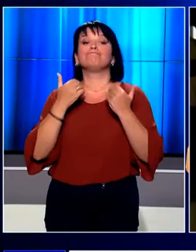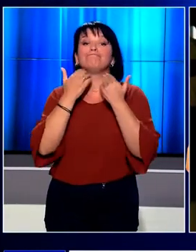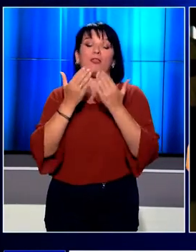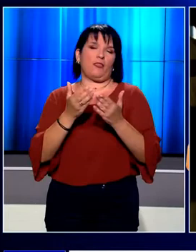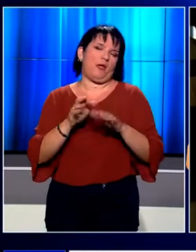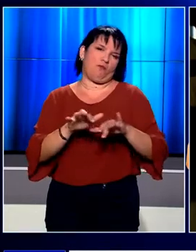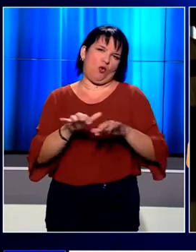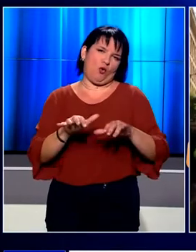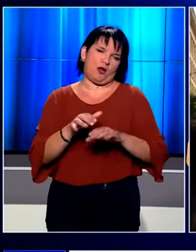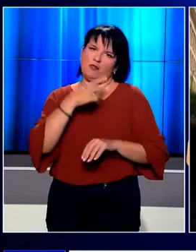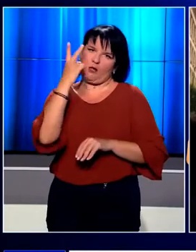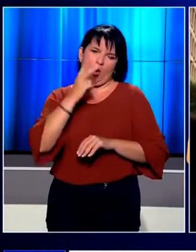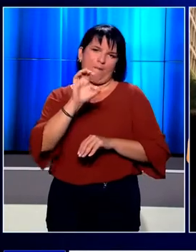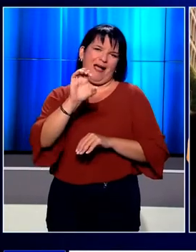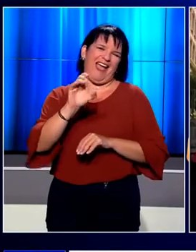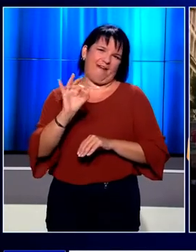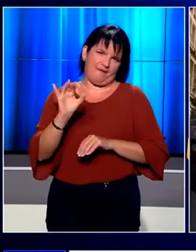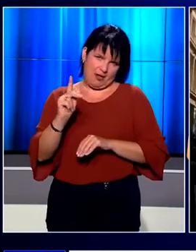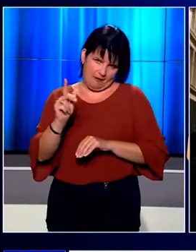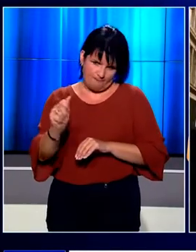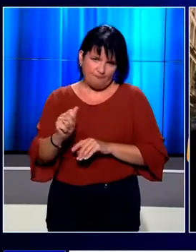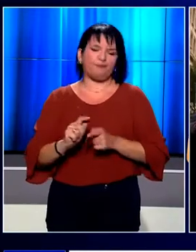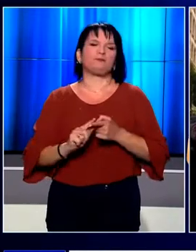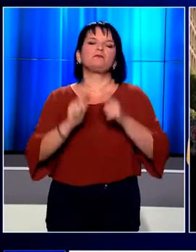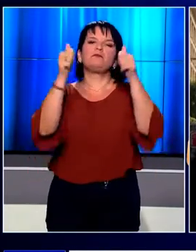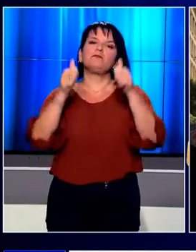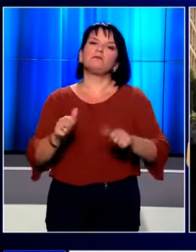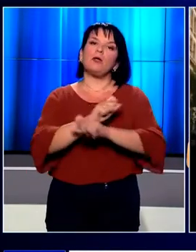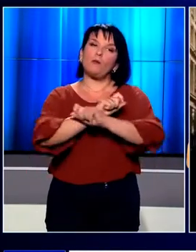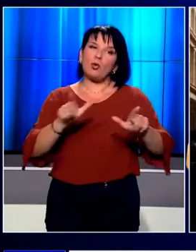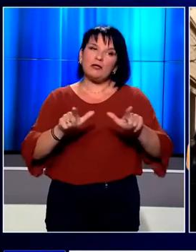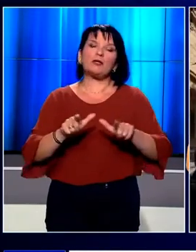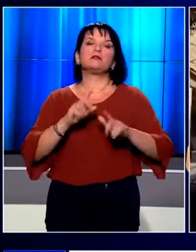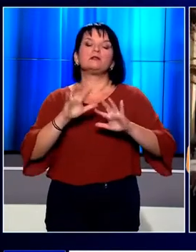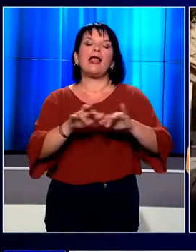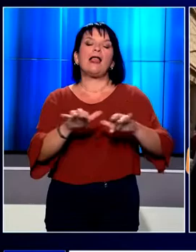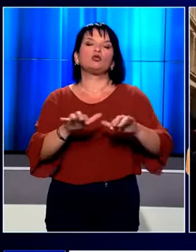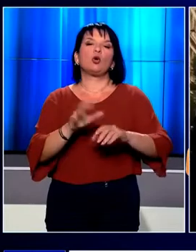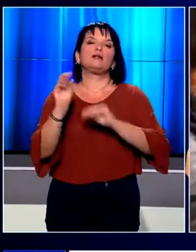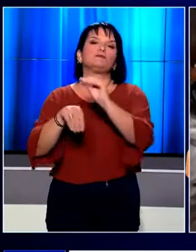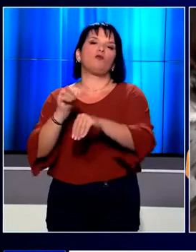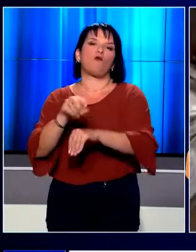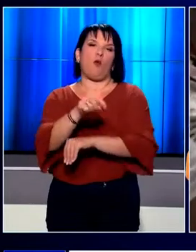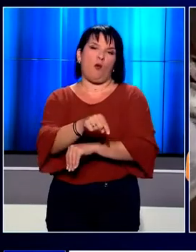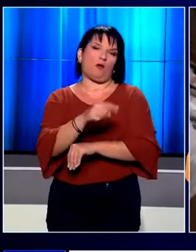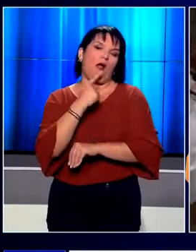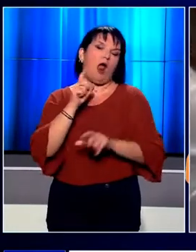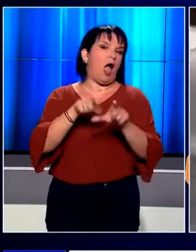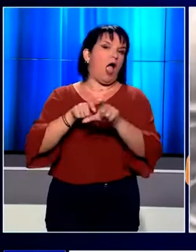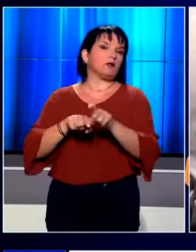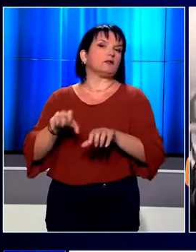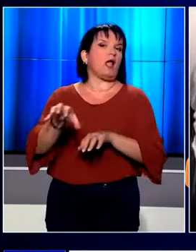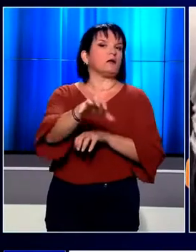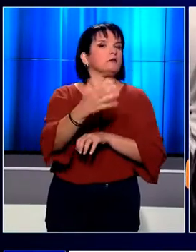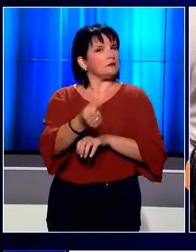στα ηλεκτρονικά μέσα του ΕΦΚΑ. Πλέον η προκήρυξη επεργείας θα γίνεται μόνο με ηλεκτρονική ψηφοφορία. Ενώ στις εταιρείες που